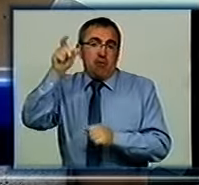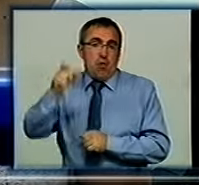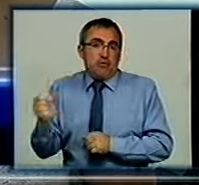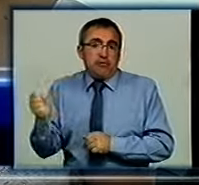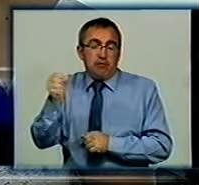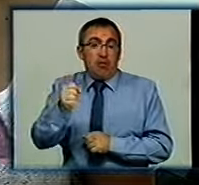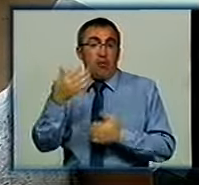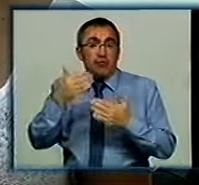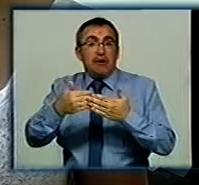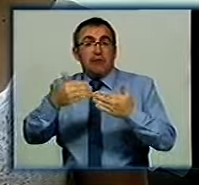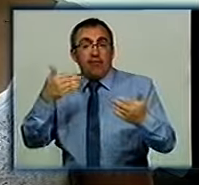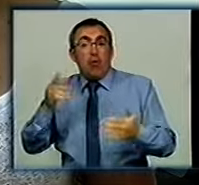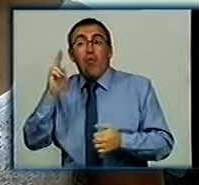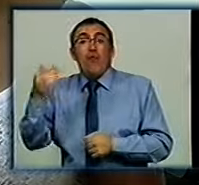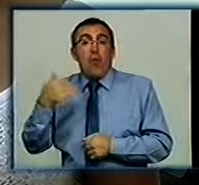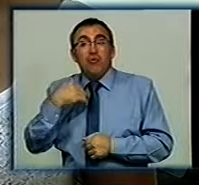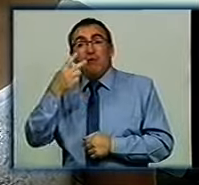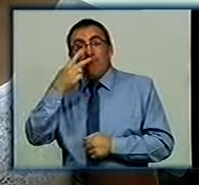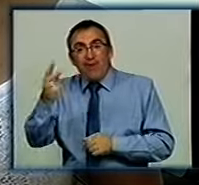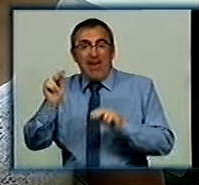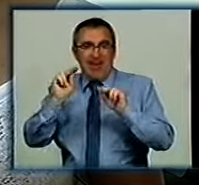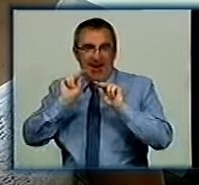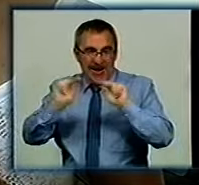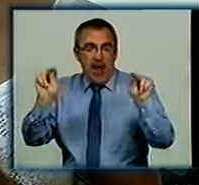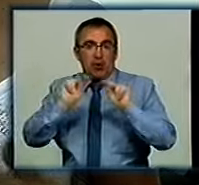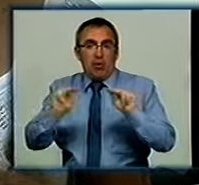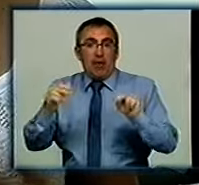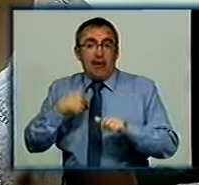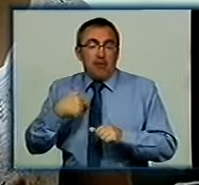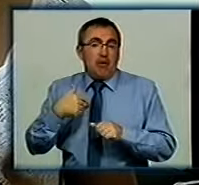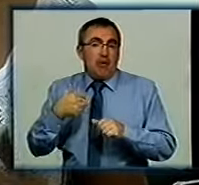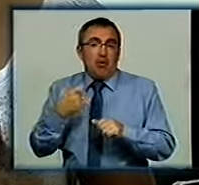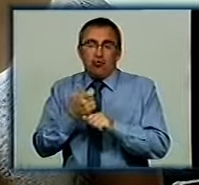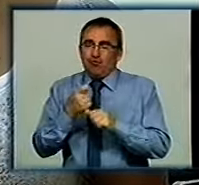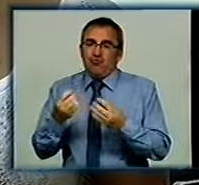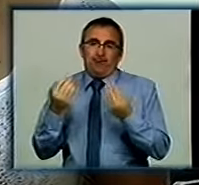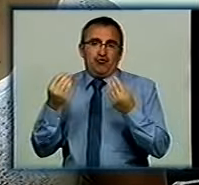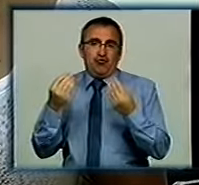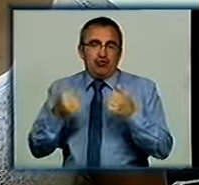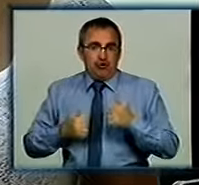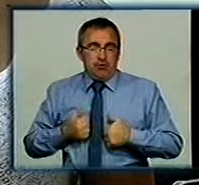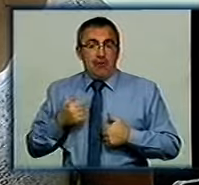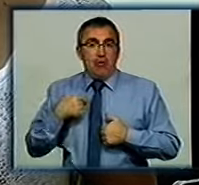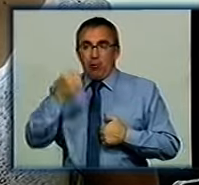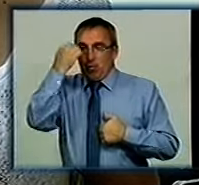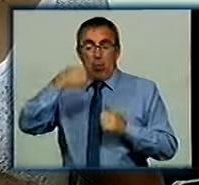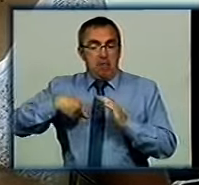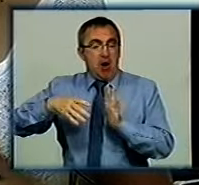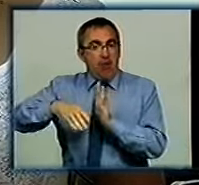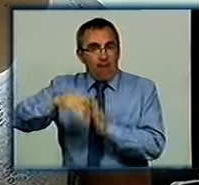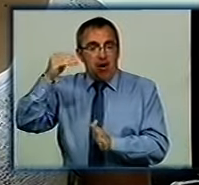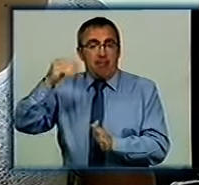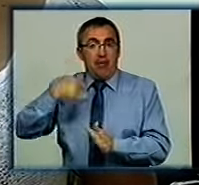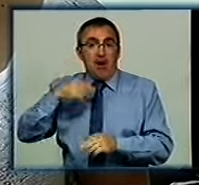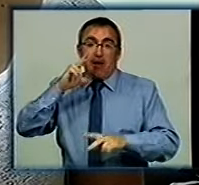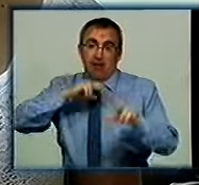але ми вже завчасно знали, кого хочемо бачити ректором. І для мене це велика честь, дуже дякую, що мене обрали. Ну,